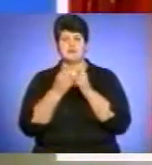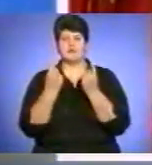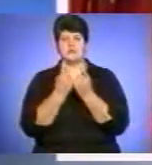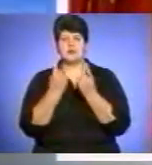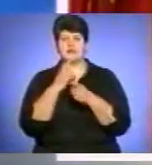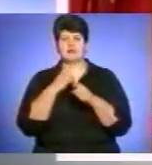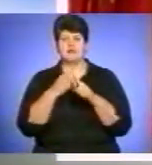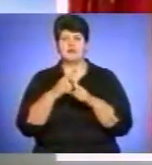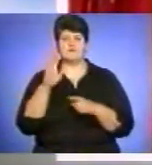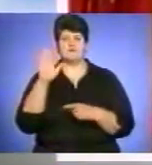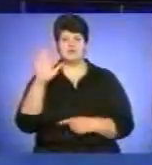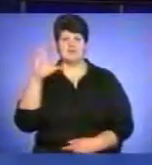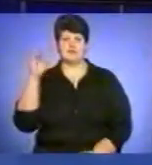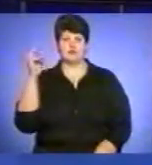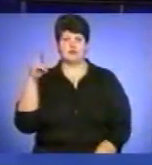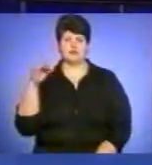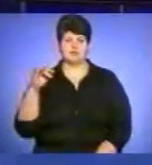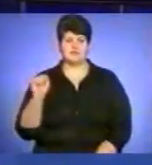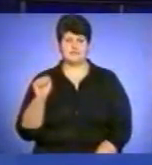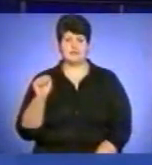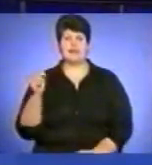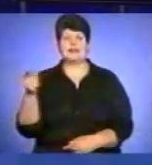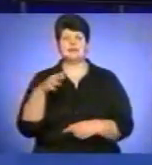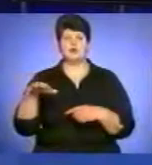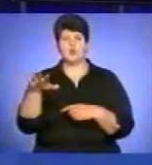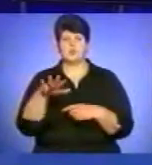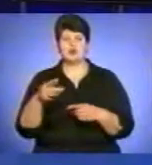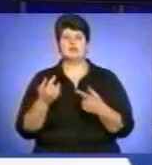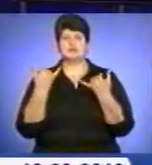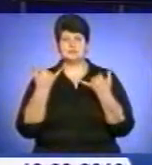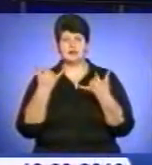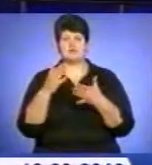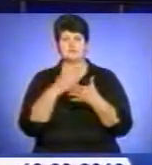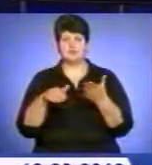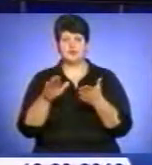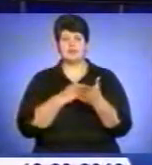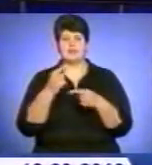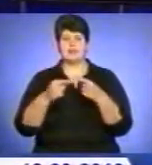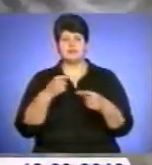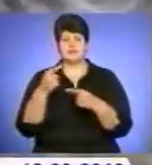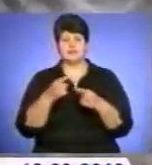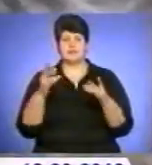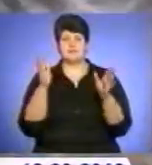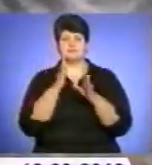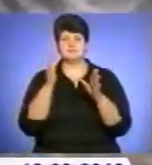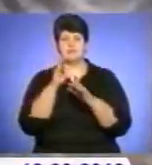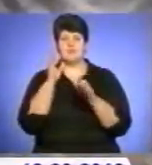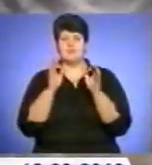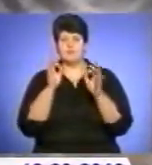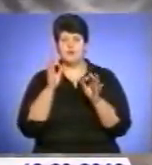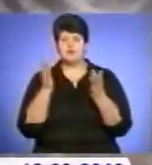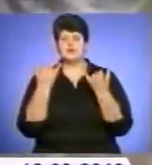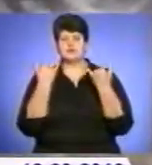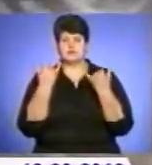Володимира Вихрушча. На Тернопіллі досі ліквідовують наслідки негоди. Сьогодні станом на 15-ту годину